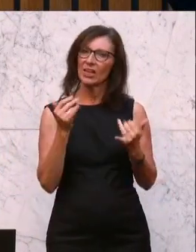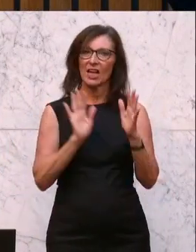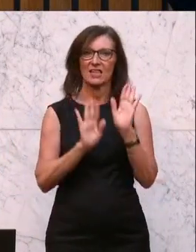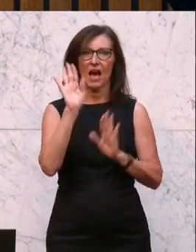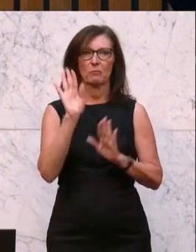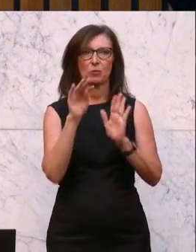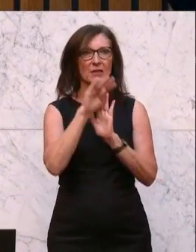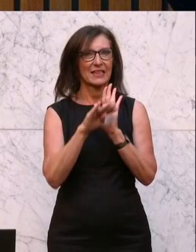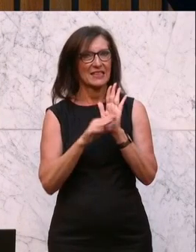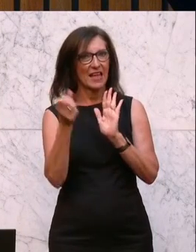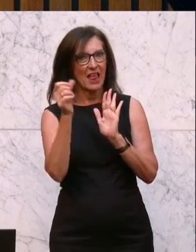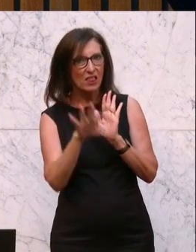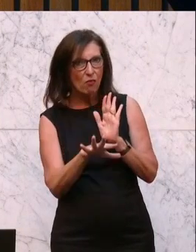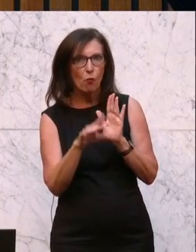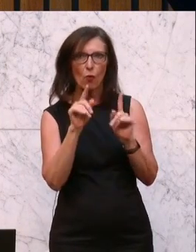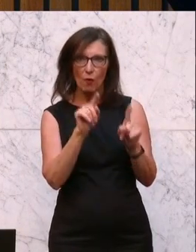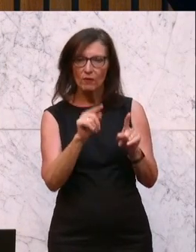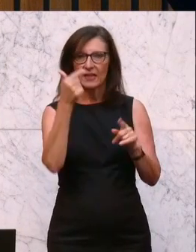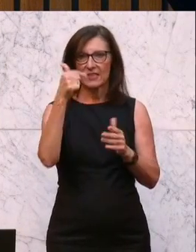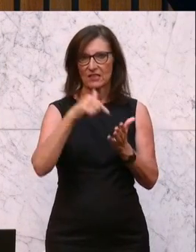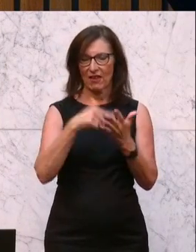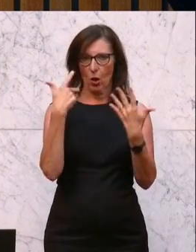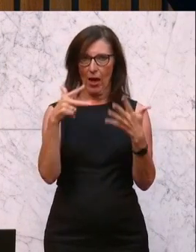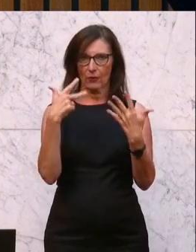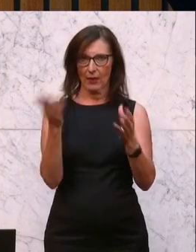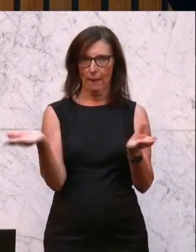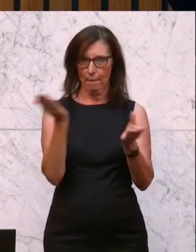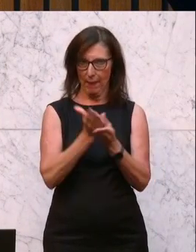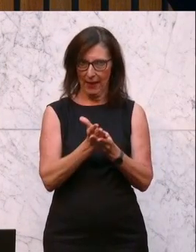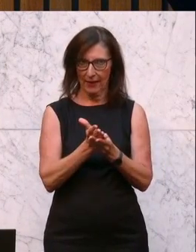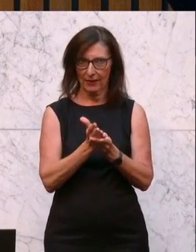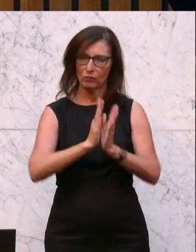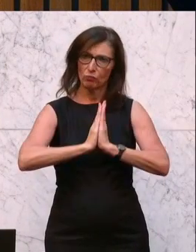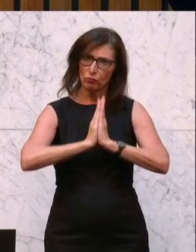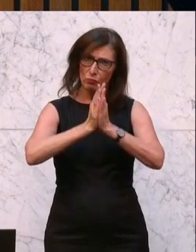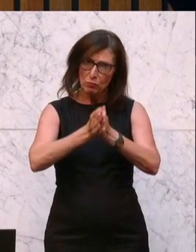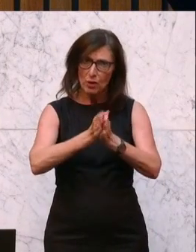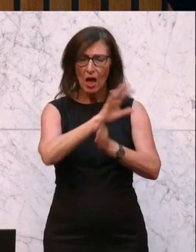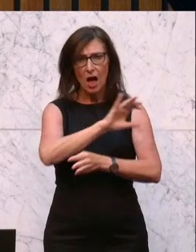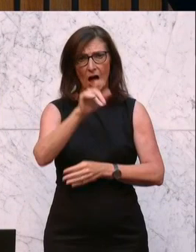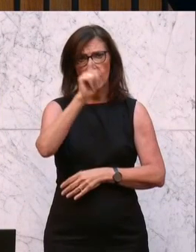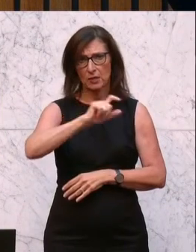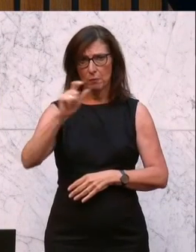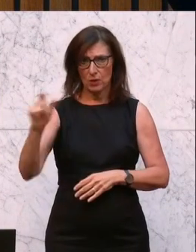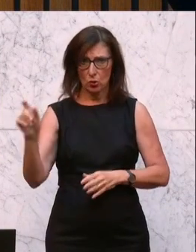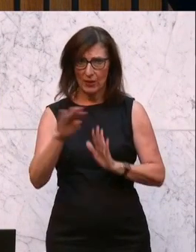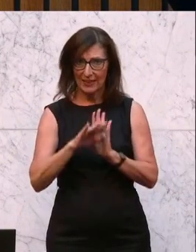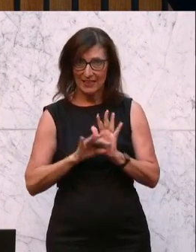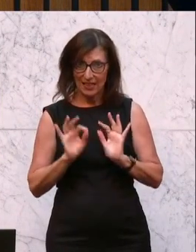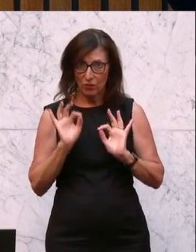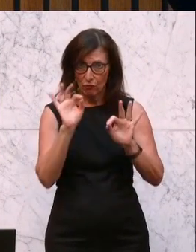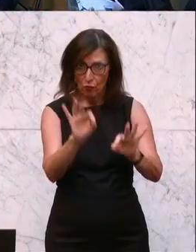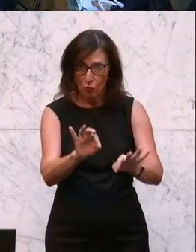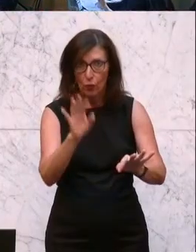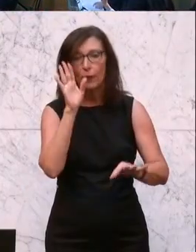über den Gesetzentwurf zum Titel und Eingang in 2088 der Beilagen. Ich ersuche jene Damen und Herren, die für diesen Gesetzentwurf sind, um ein